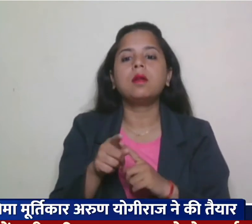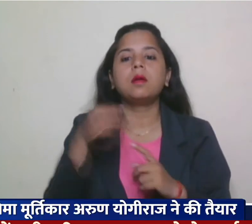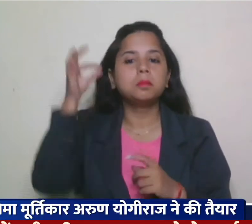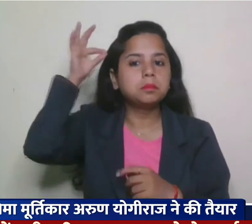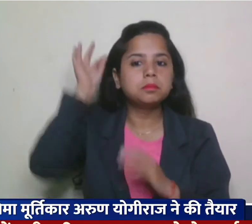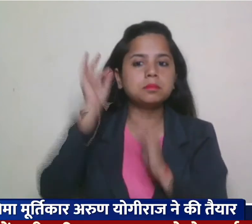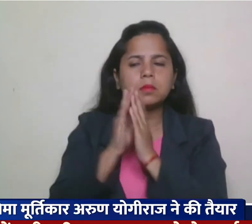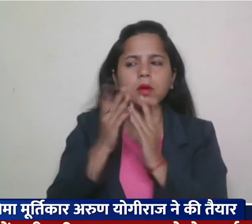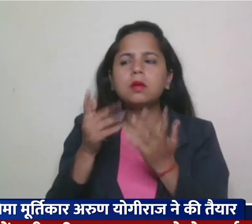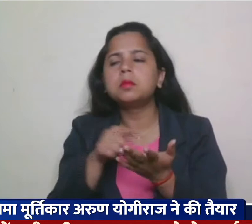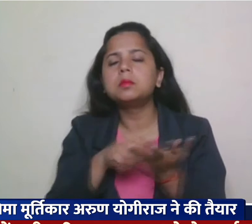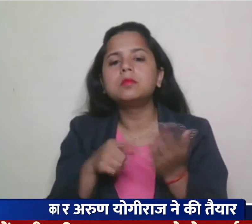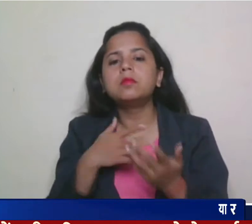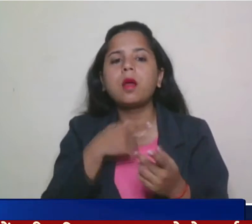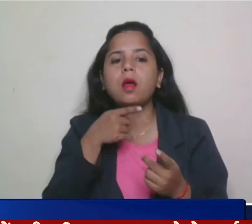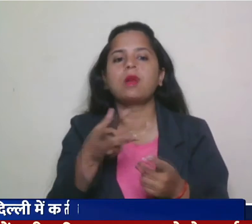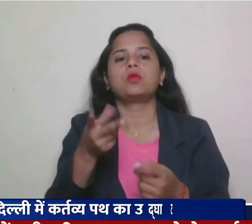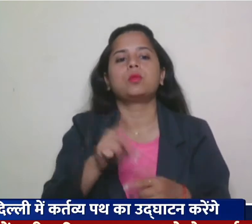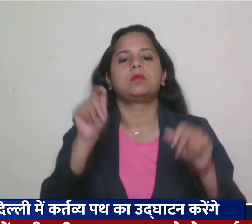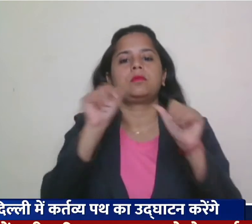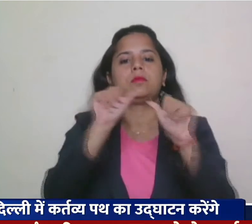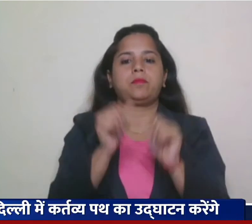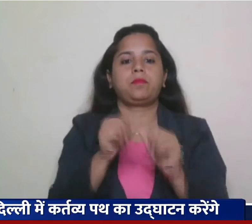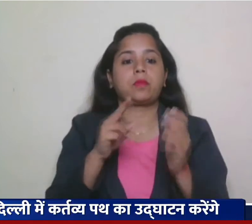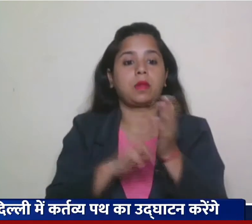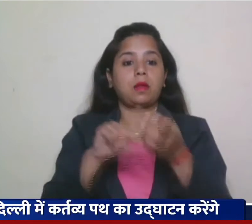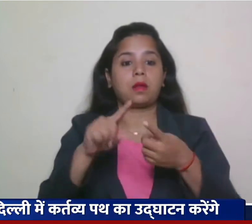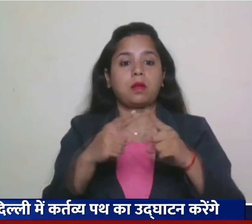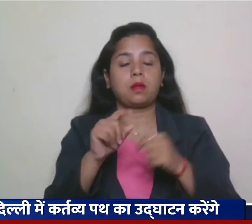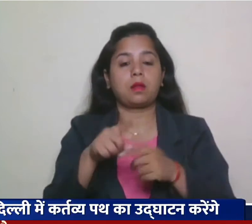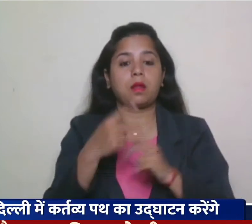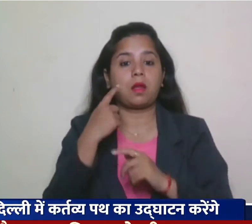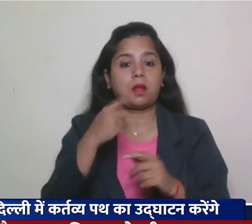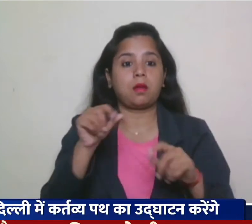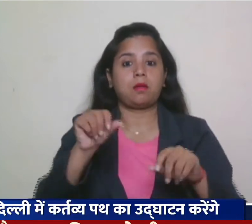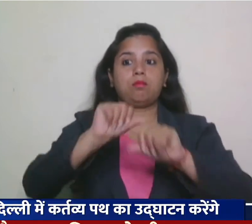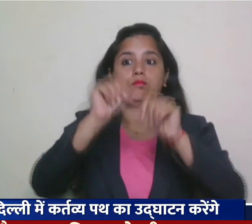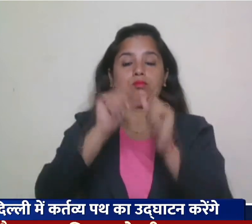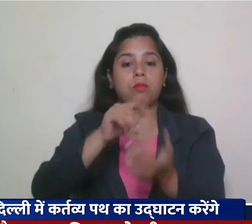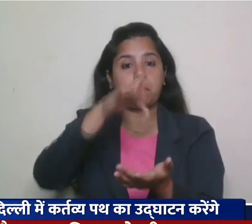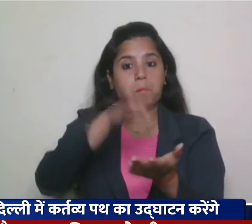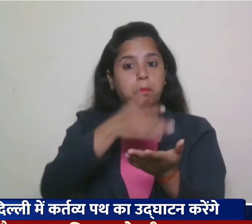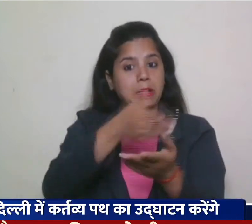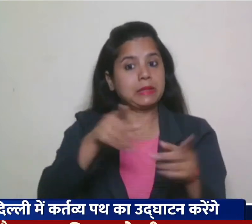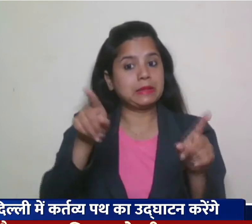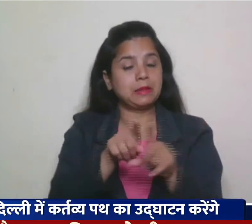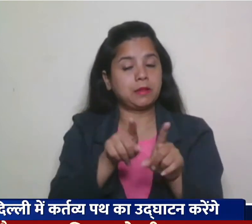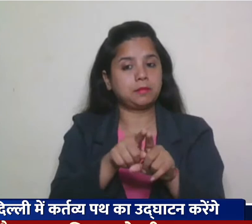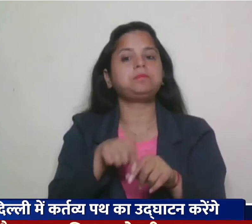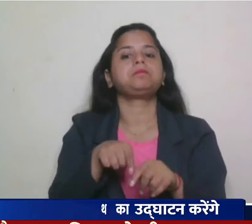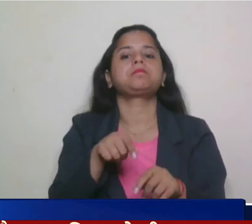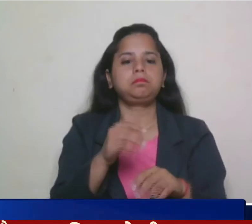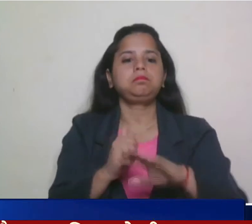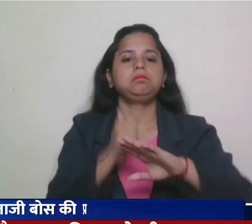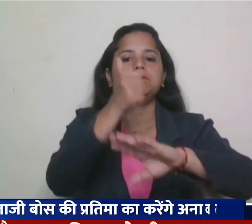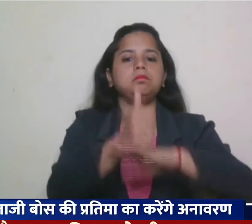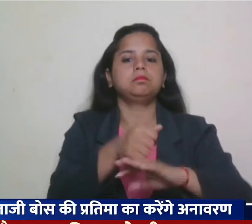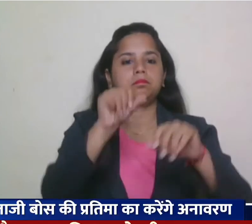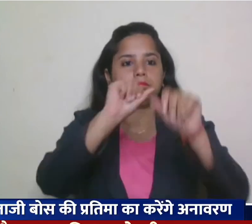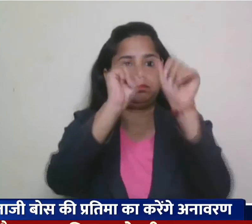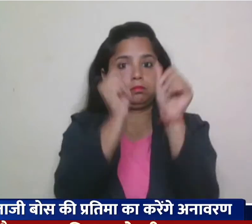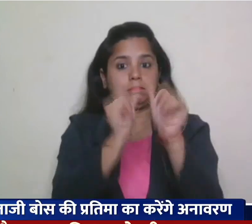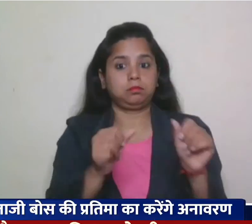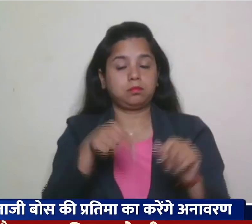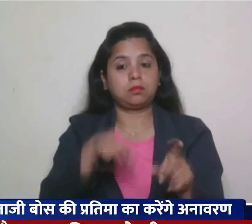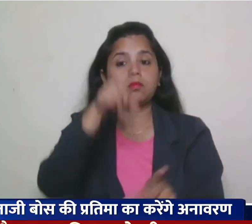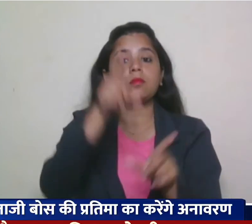गया है नेताजी सुभाश्वंदर पोस की प्रतिमा का अनावरन उसी स्थान पर स्थापित किया जा रहा है जहां इस साल के